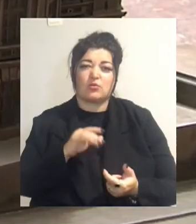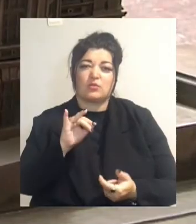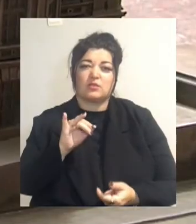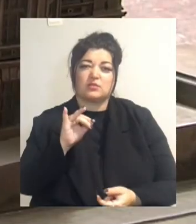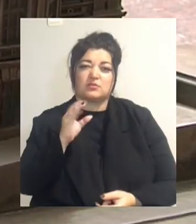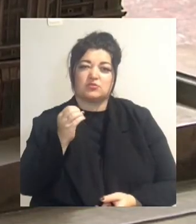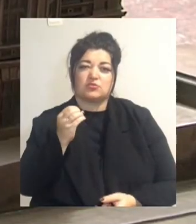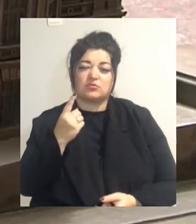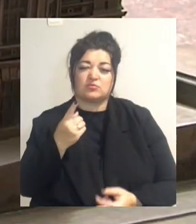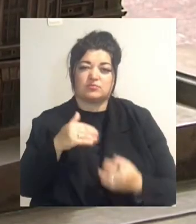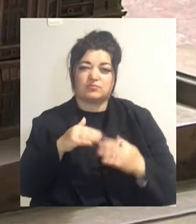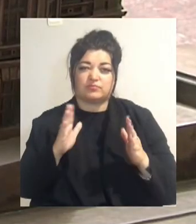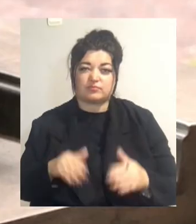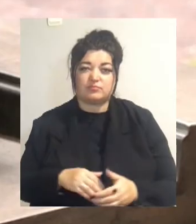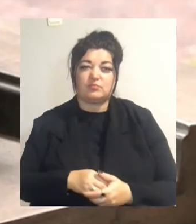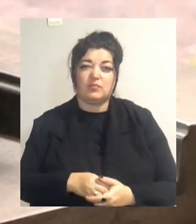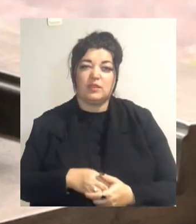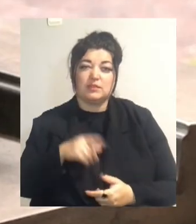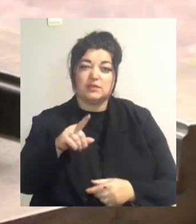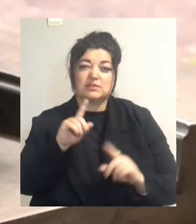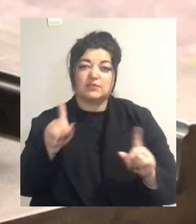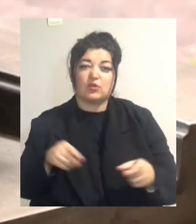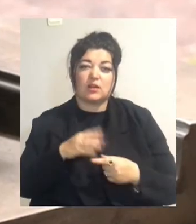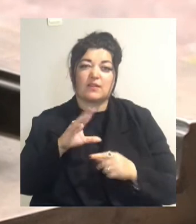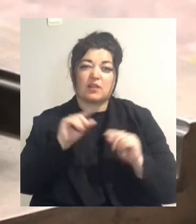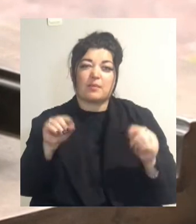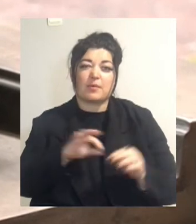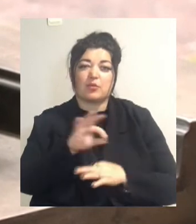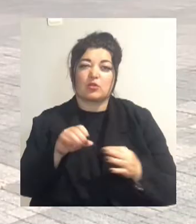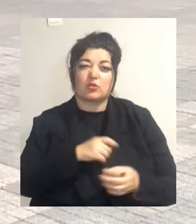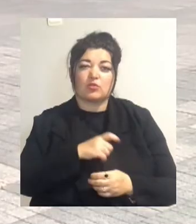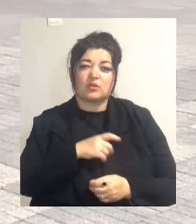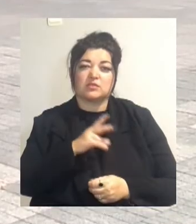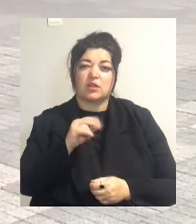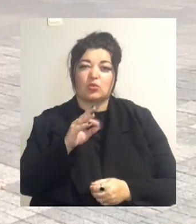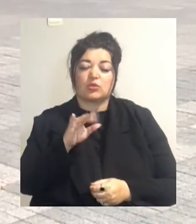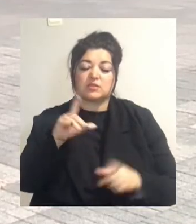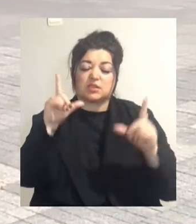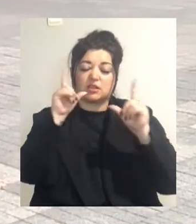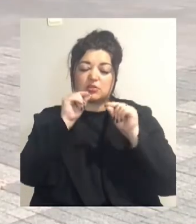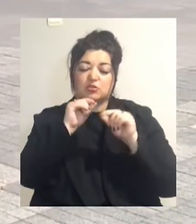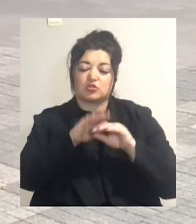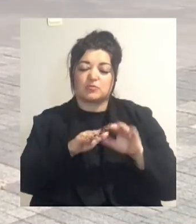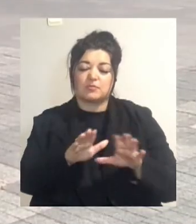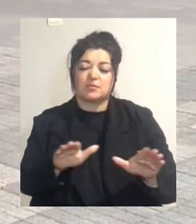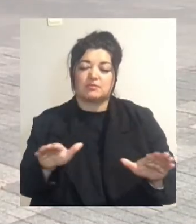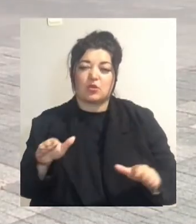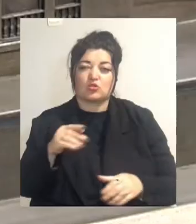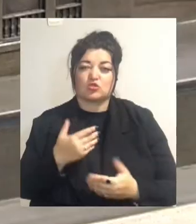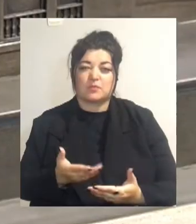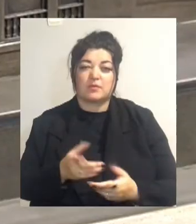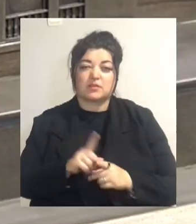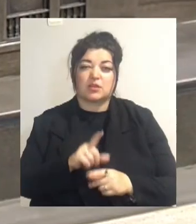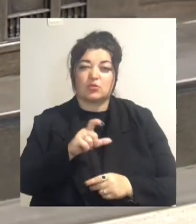морського флоту. Їх створили в рамках проєкту «Одеса на дотик із заплющеними очима». Таким чином, люди з вадами зору можуть